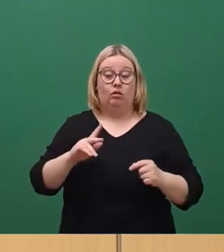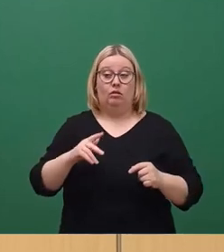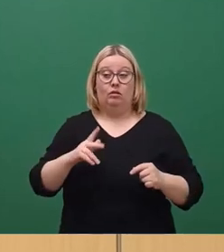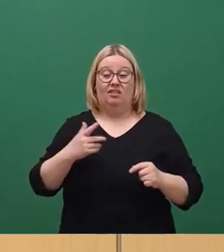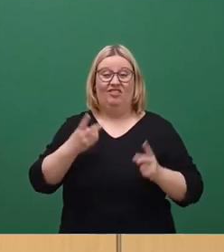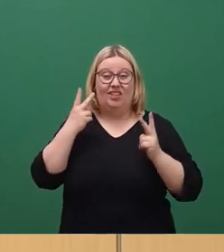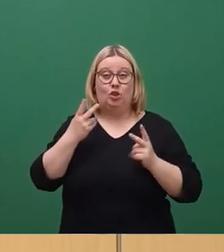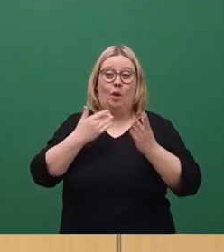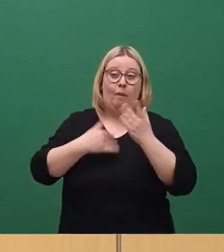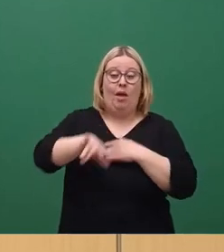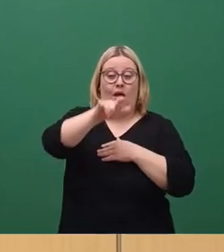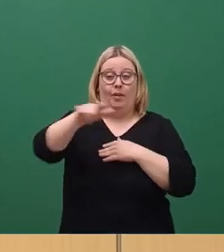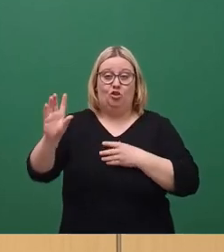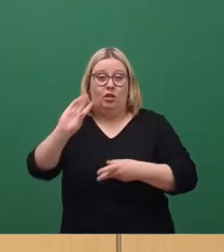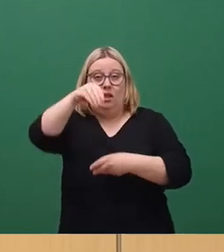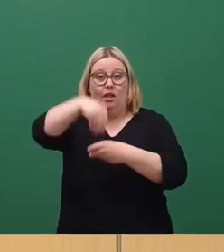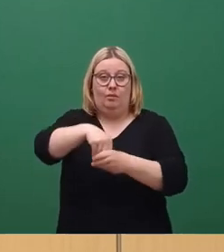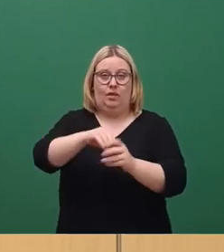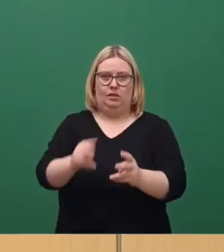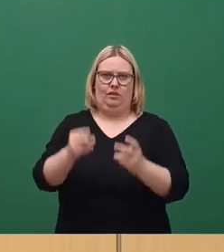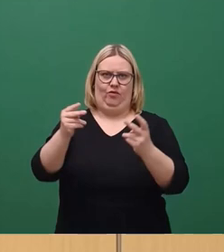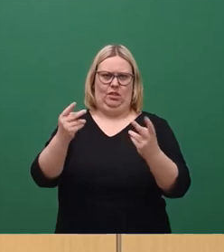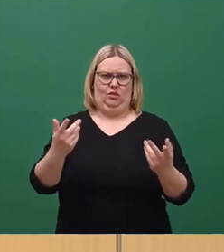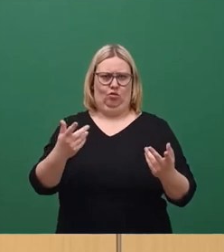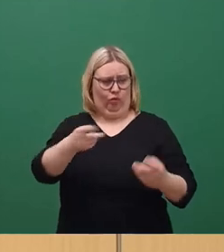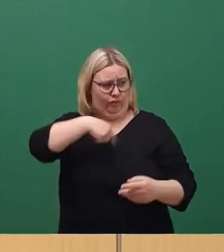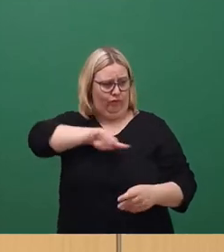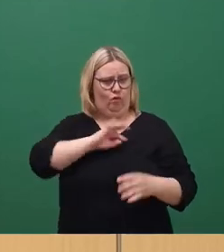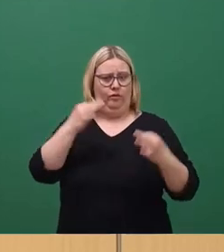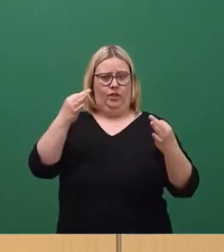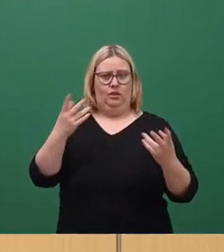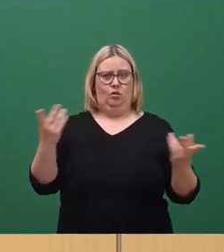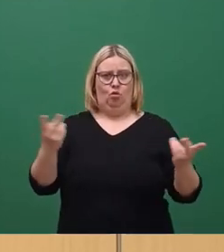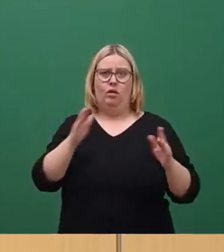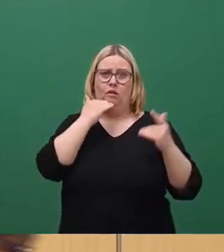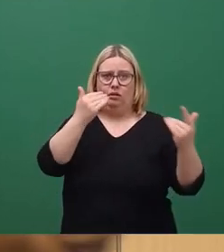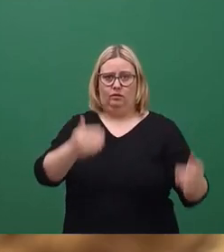Nutzerinnen, das kann ja eigentlich nur unser aller Anliegen sein. Danke.